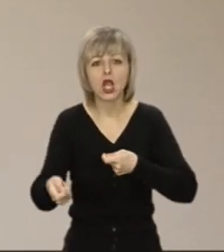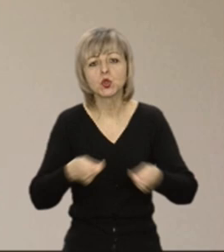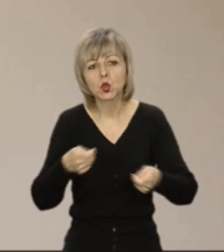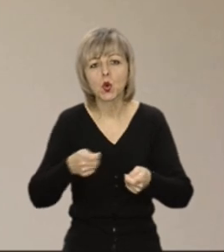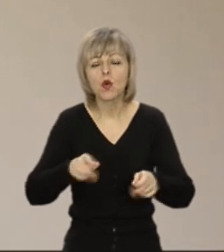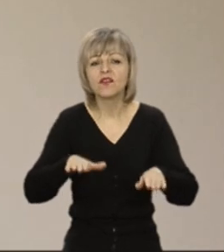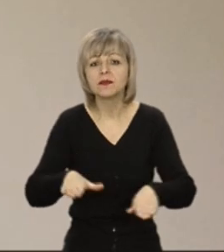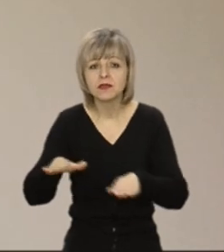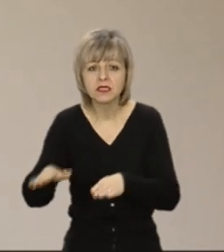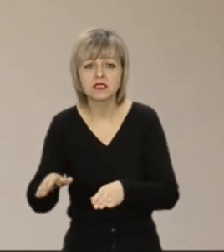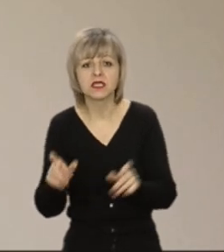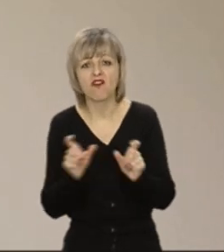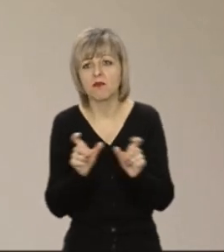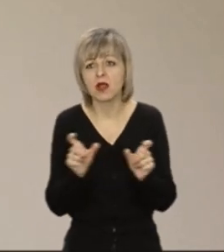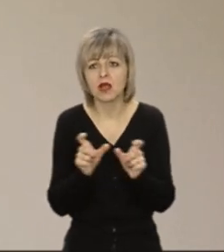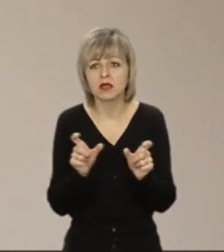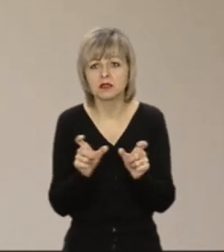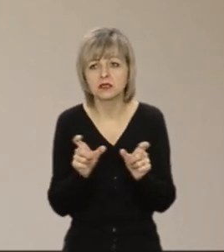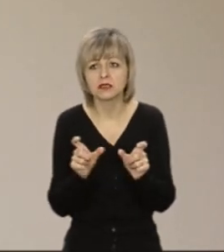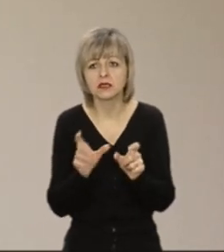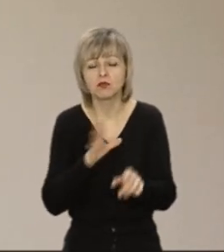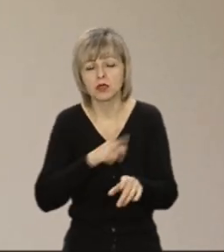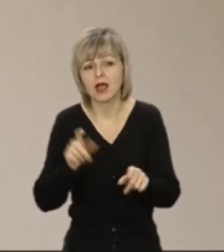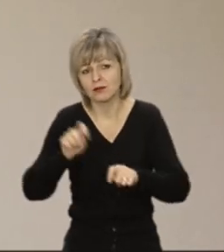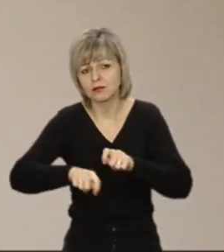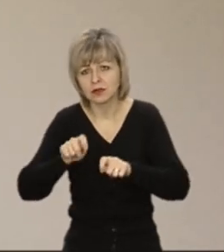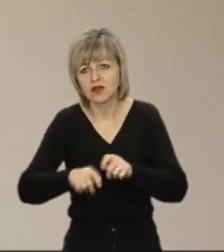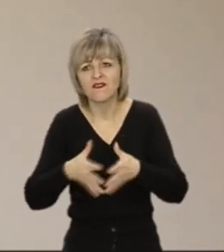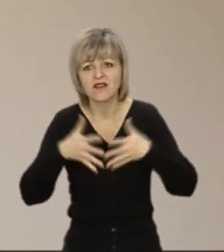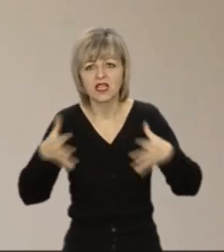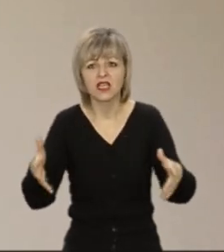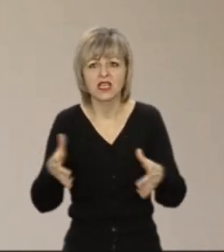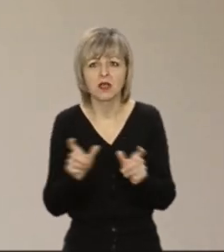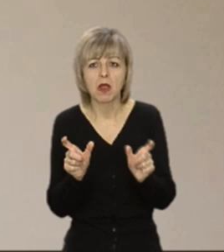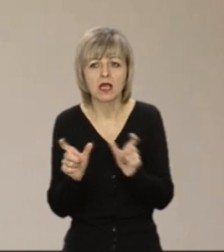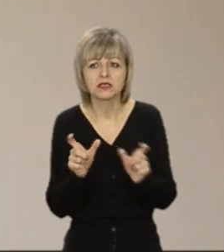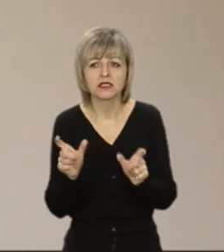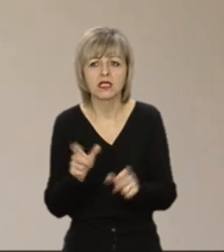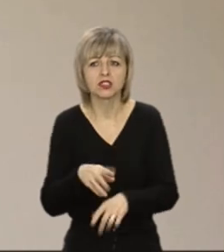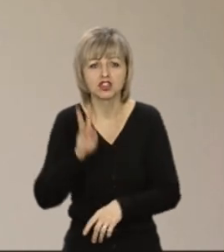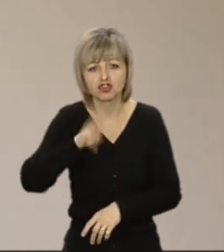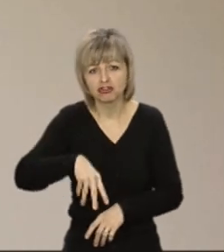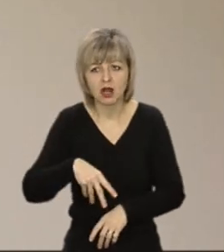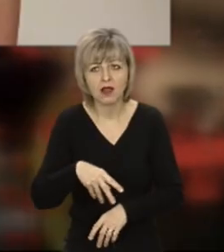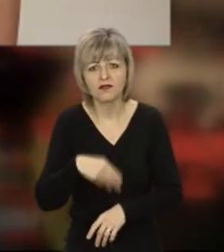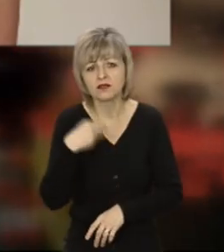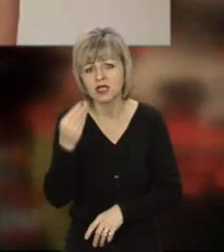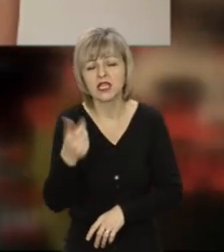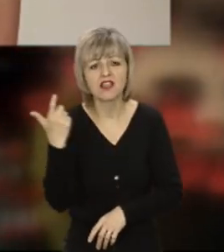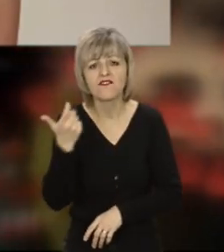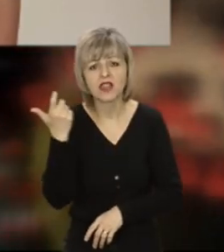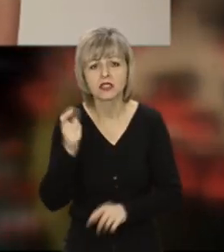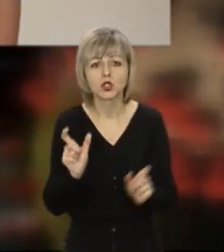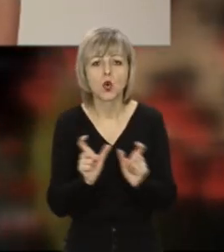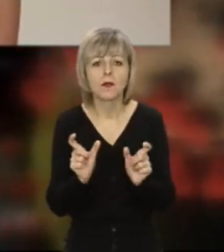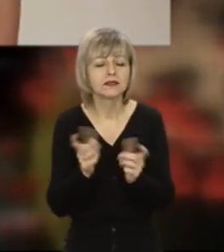тобто магазини. Остатньо у нас у неділю була також перевірка досить великого магазину. Штраф, звісно, надавіться власникам магазину,